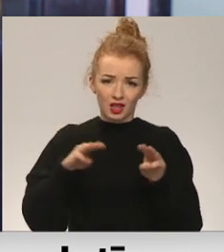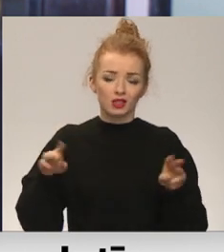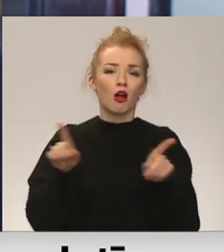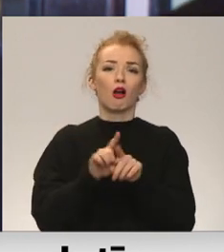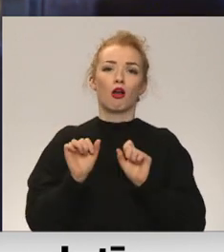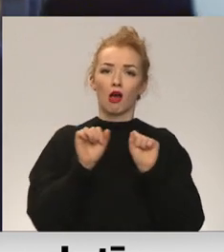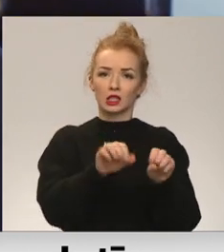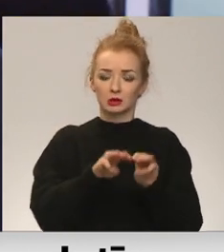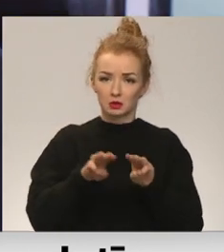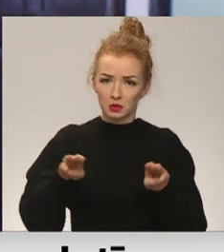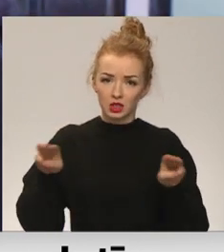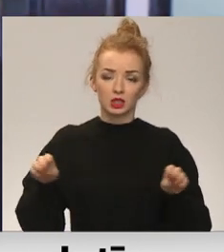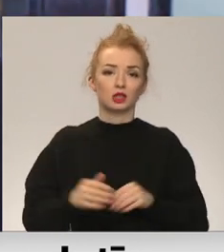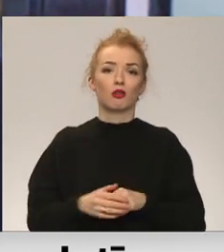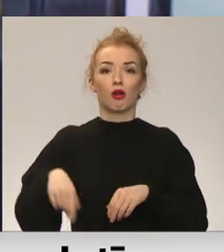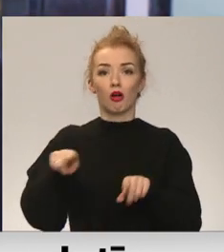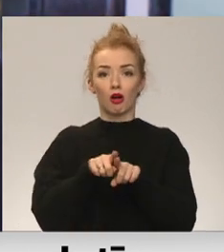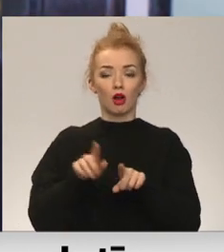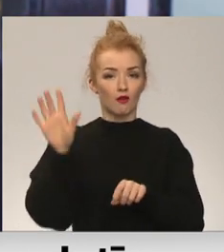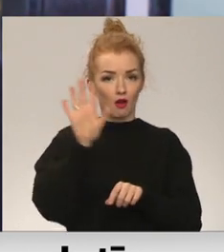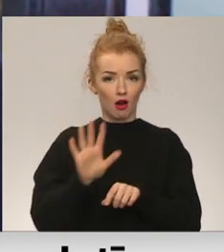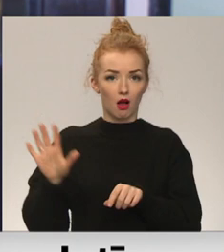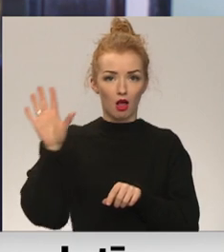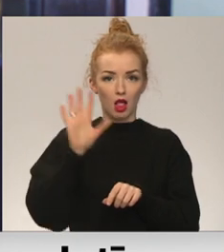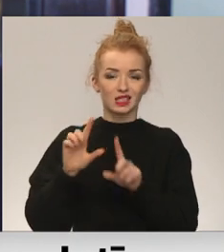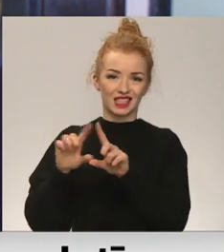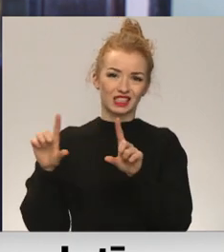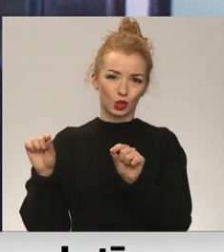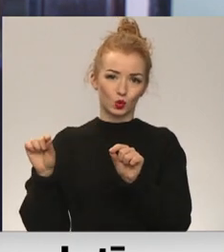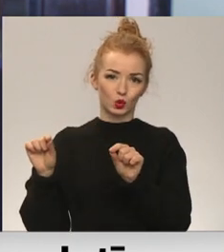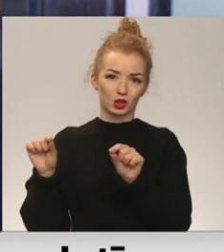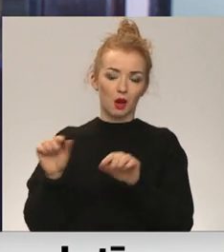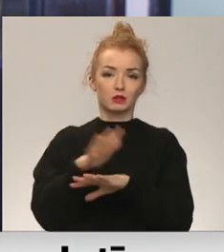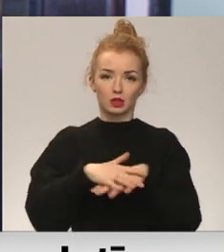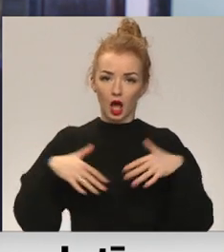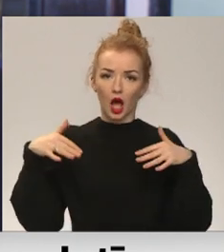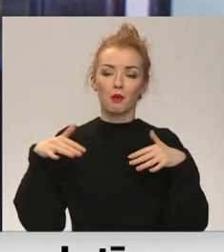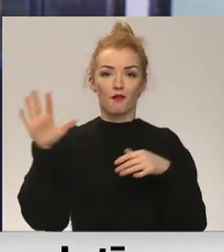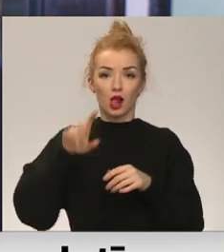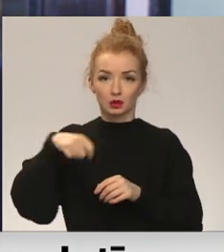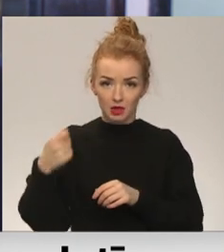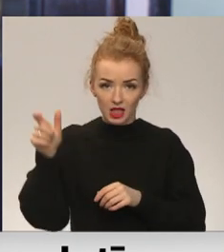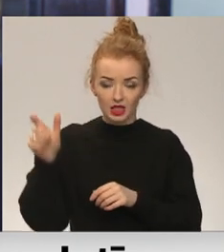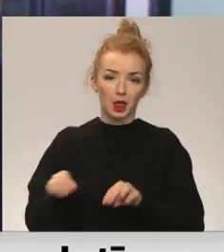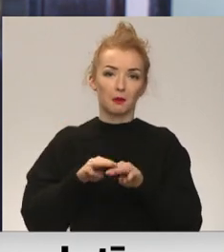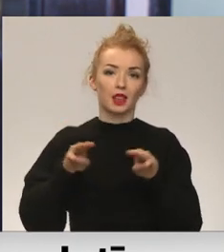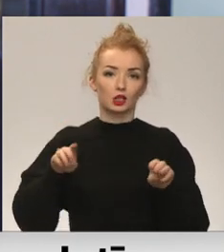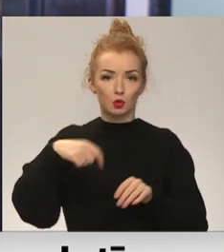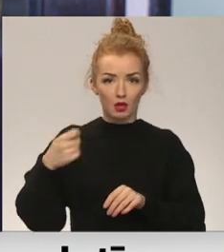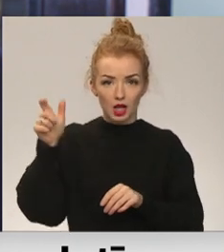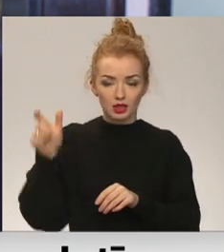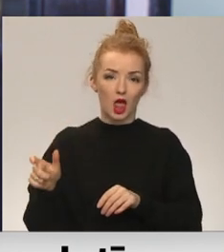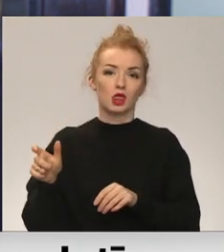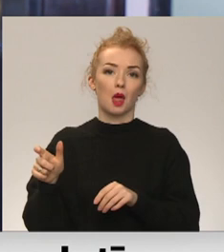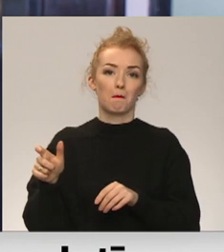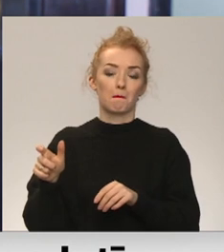ministrijai, arī valsts institūcijām, saimai, valsts prezidentam, ministra prezidentam, kabinetam